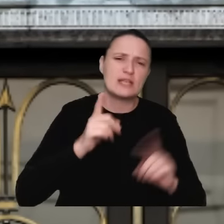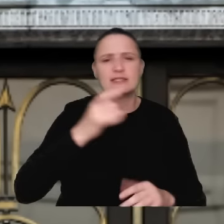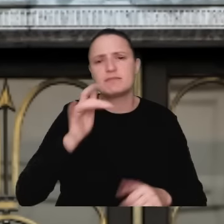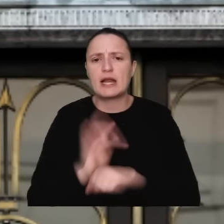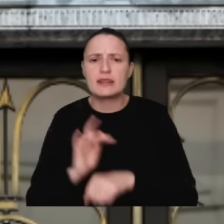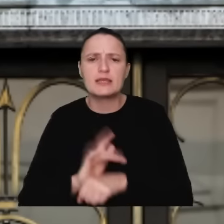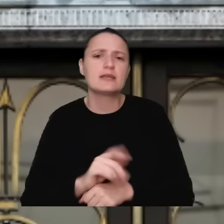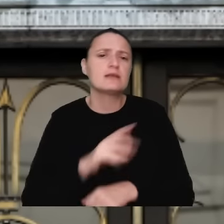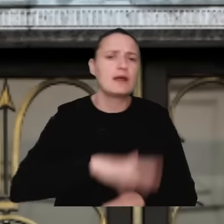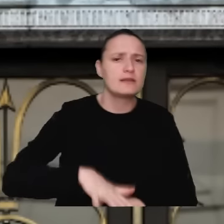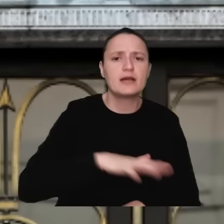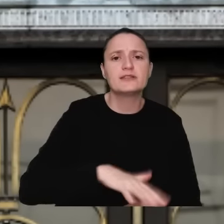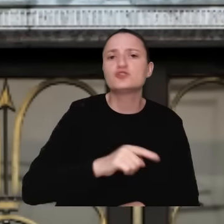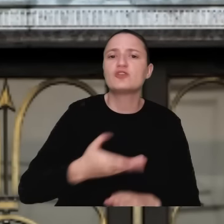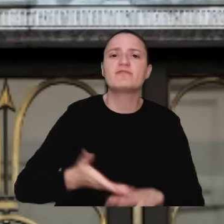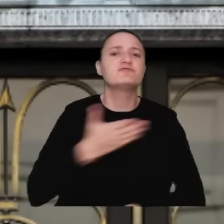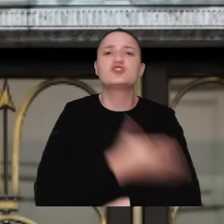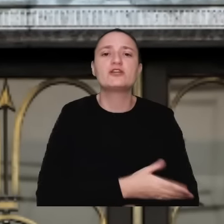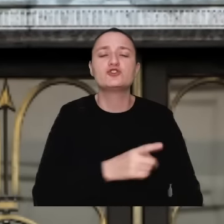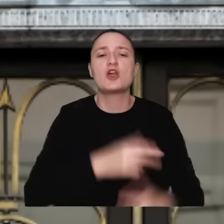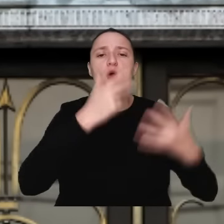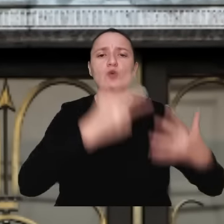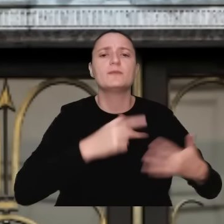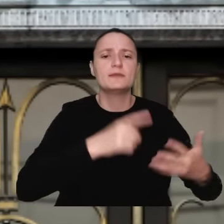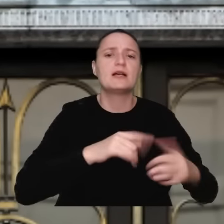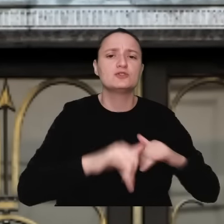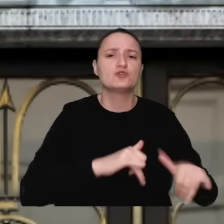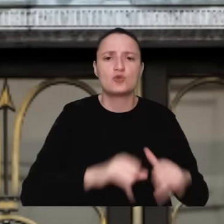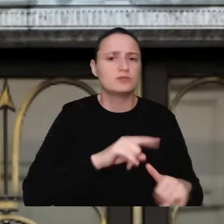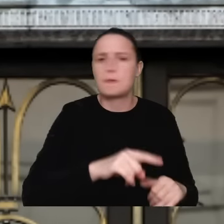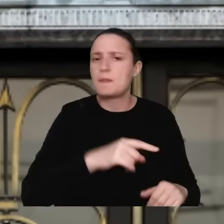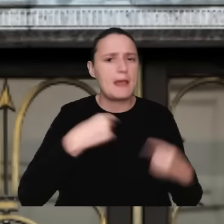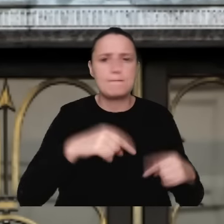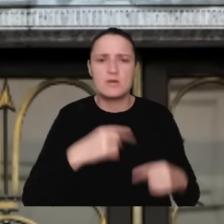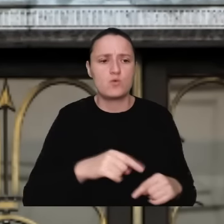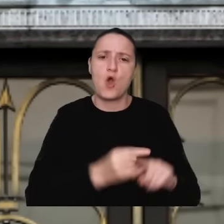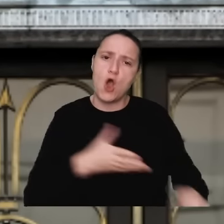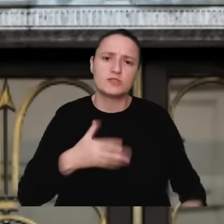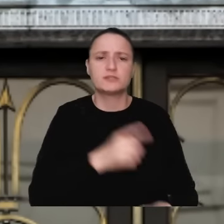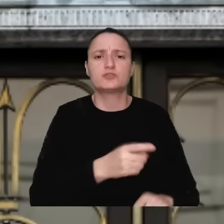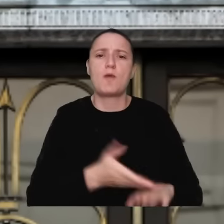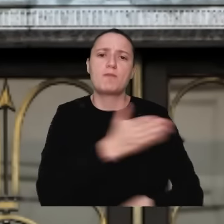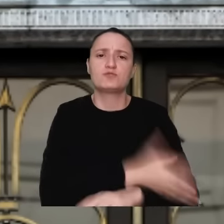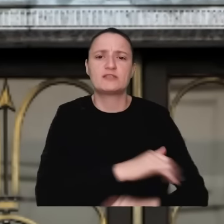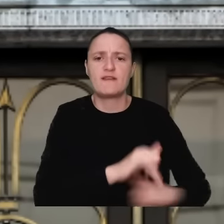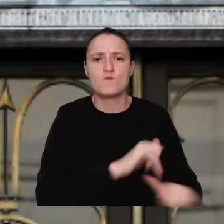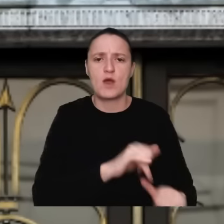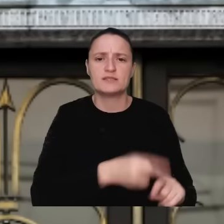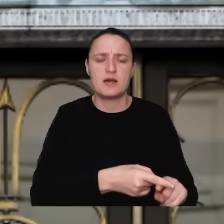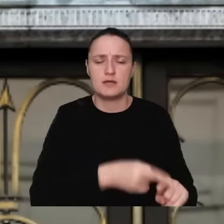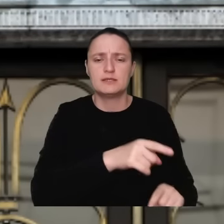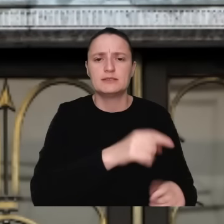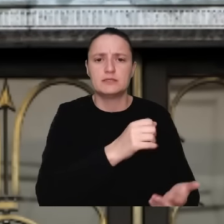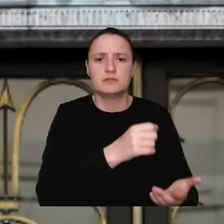te rozliczenia nie były na tyle intensywne. Ja myślę, że w nich jest rzeczywiście dużo racji. To jest prawda. Natomiast skala dzisiejszych